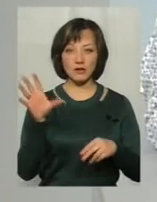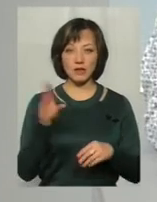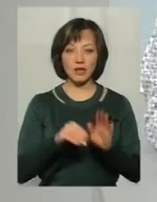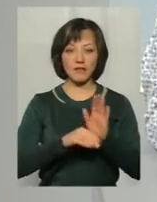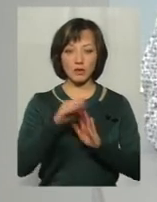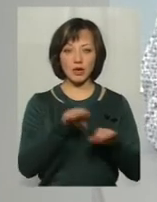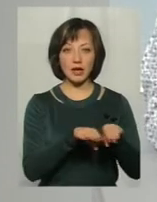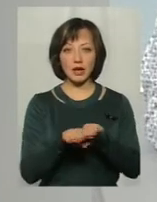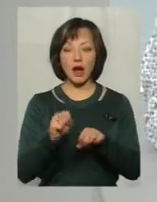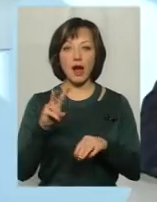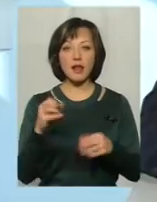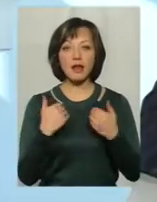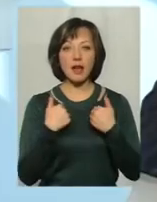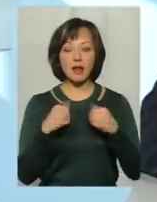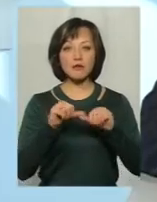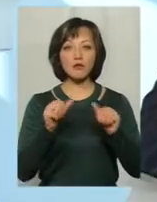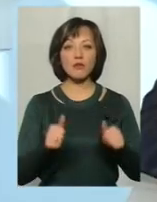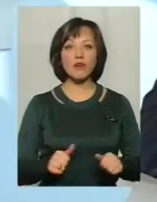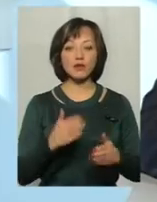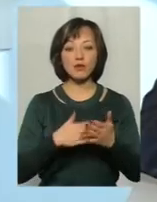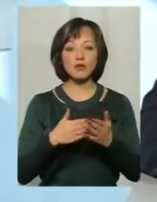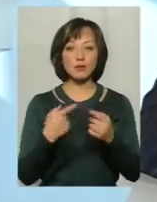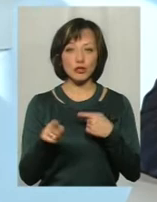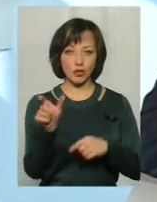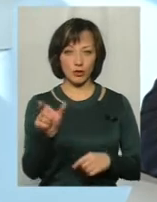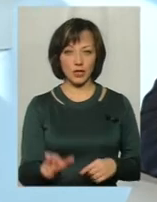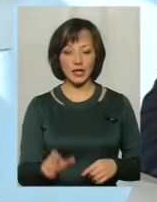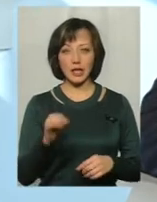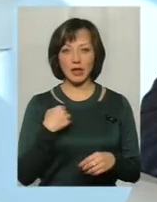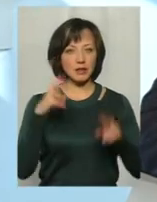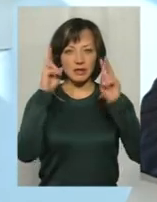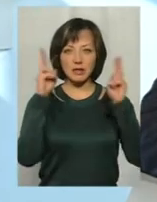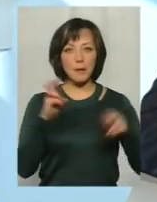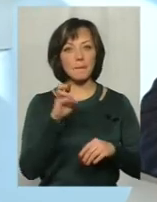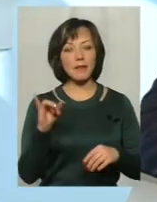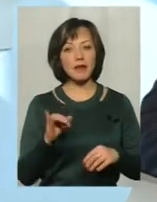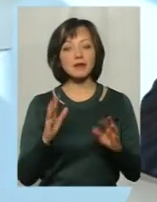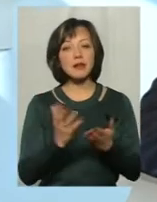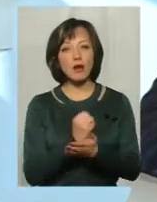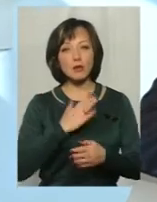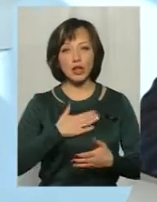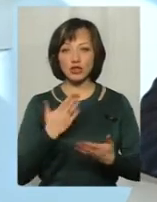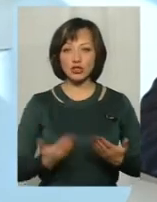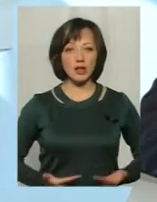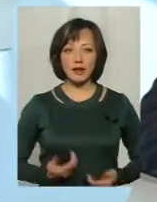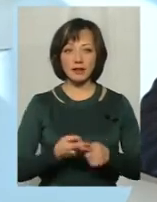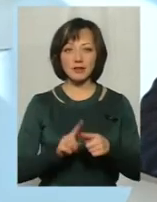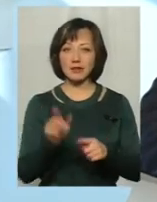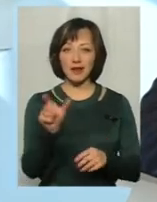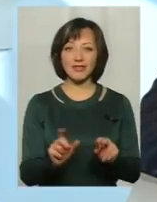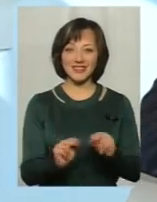високий рівень, але я сформувався як зовсім інша людина. І я не знаю, як би склалося моє життя, як би не ця людина.